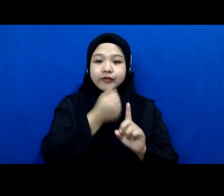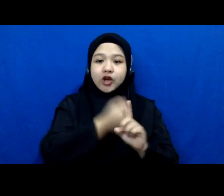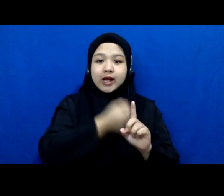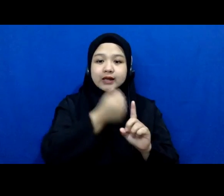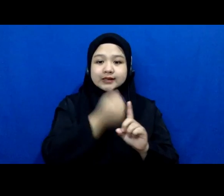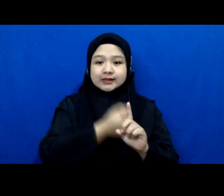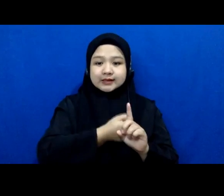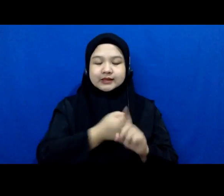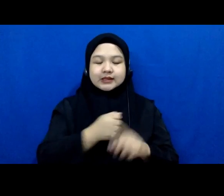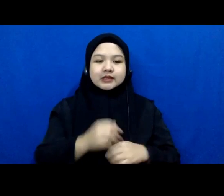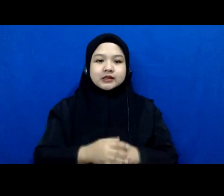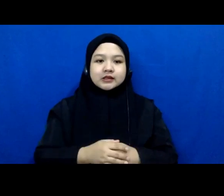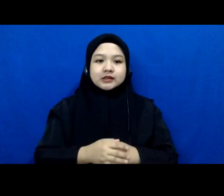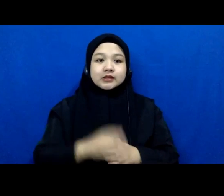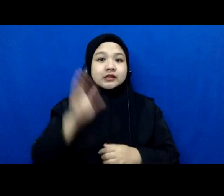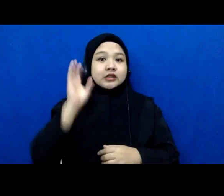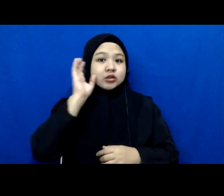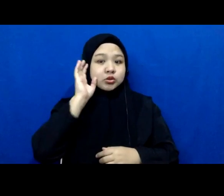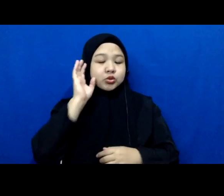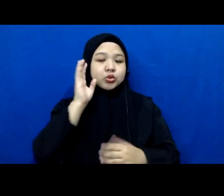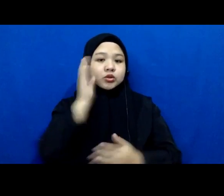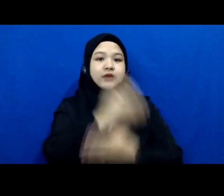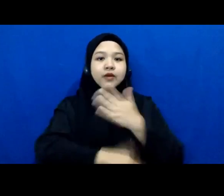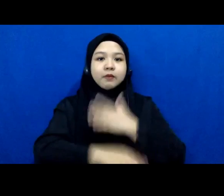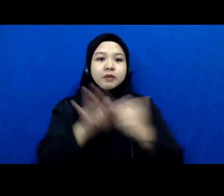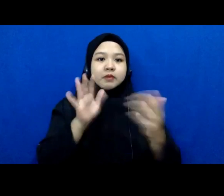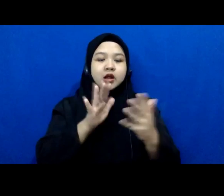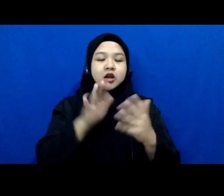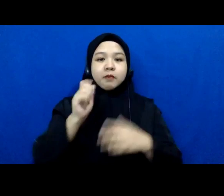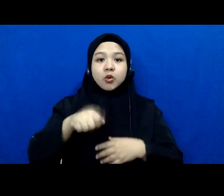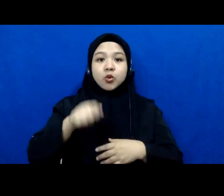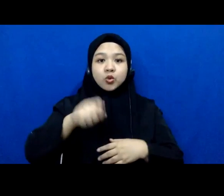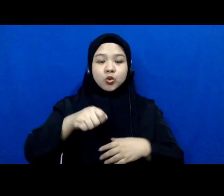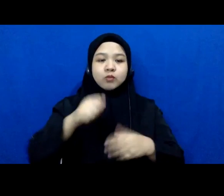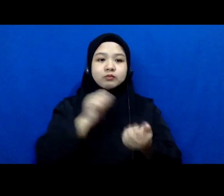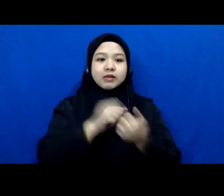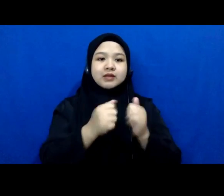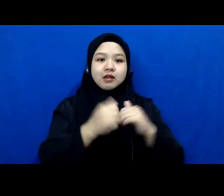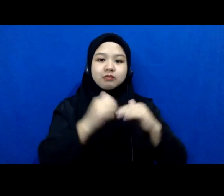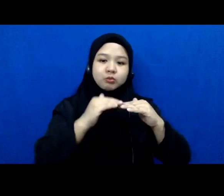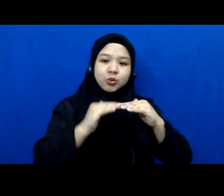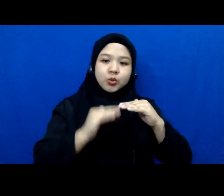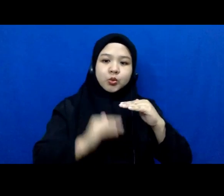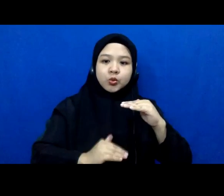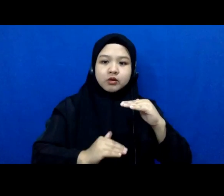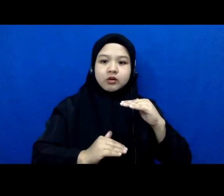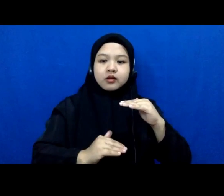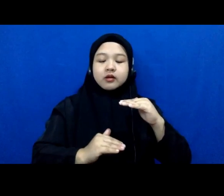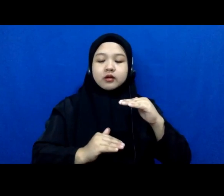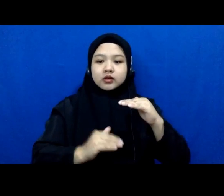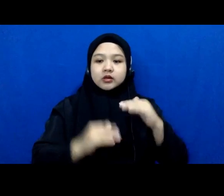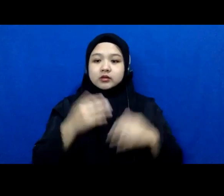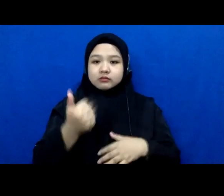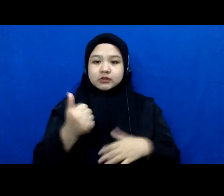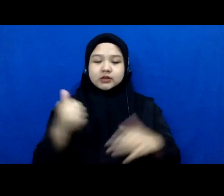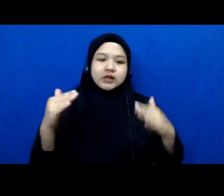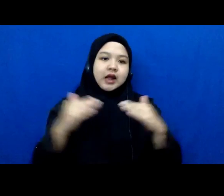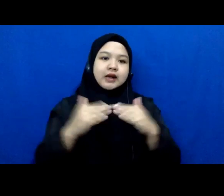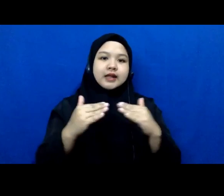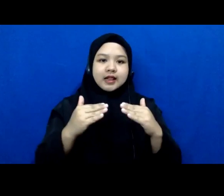isu defable berhadapan dengan hukum bisa terkurangi dan bisa mencapai peradilannya seperti itu